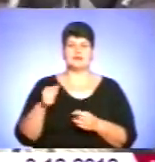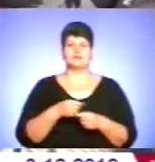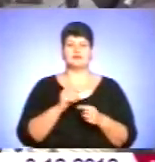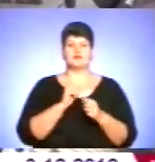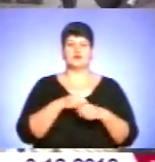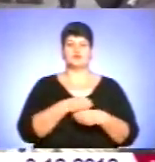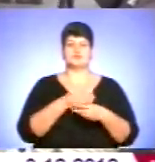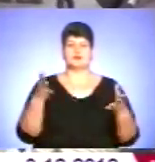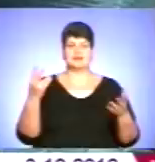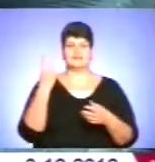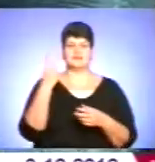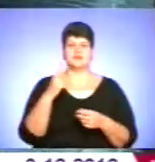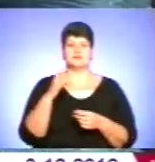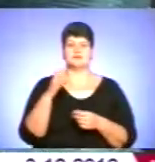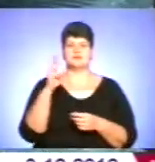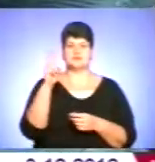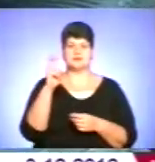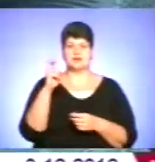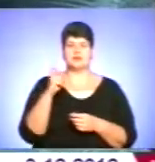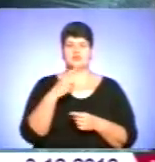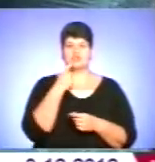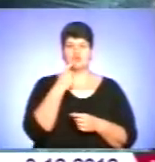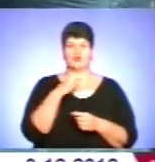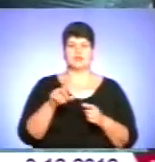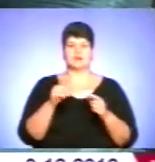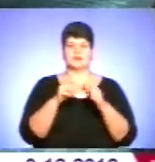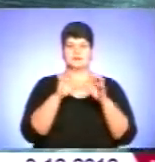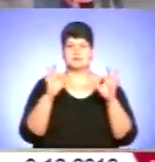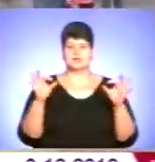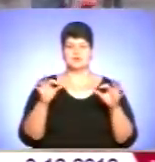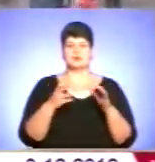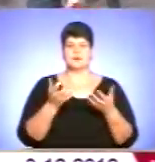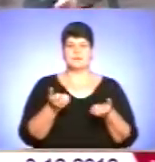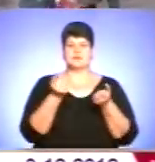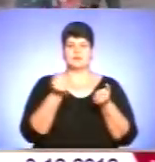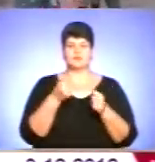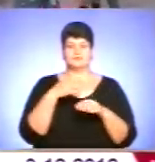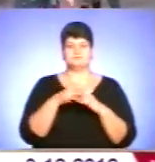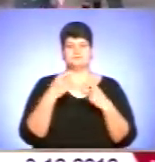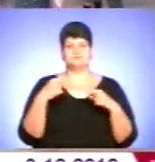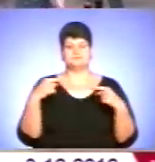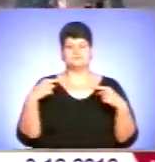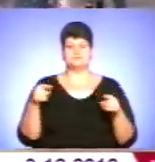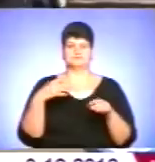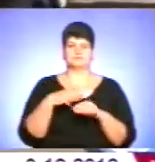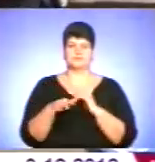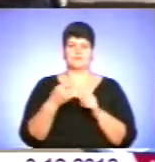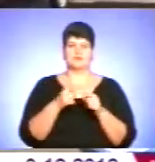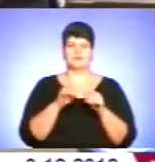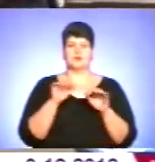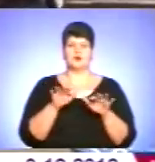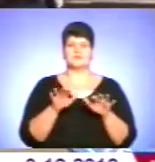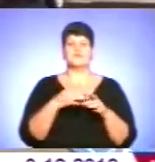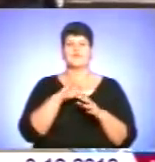майже дві сотні червоних стрічок, які символізують підтримку віллінфікованих. Каже, люди по-різному реагували на таку акцію. Всі